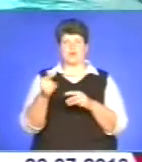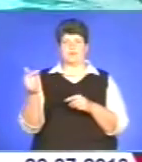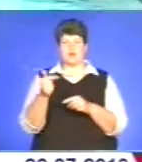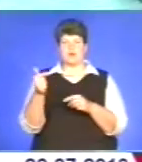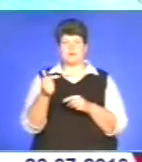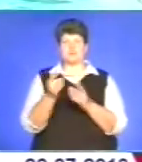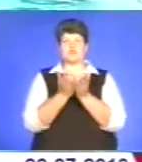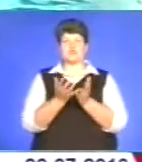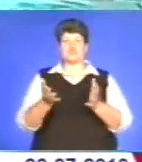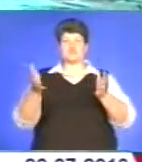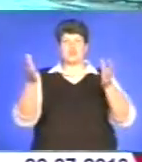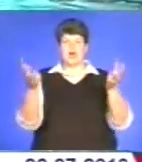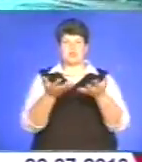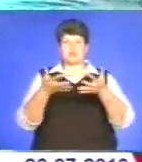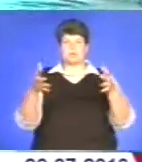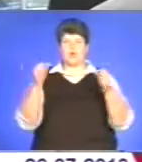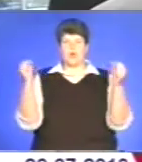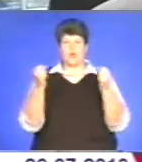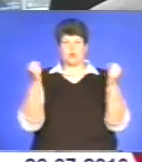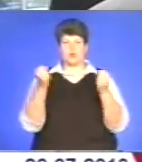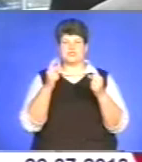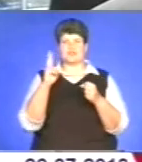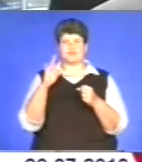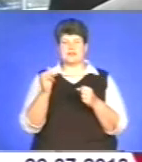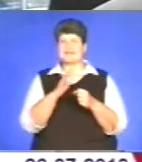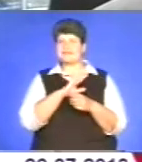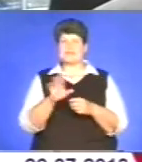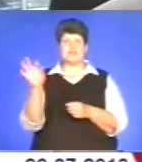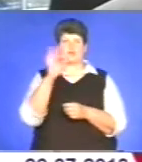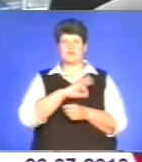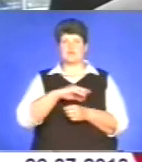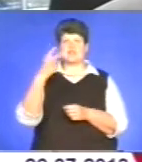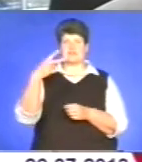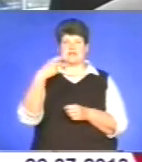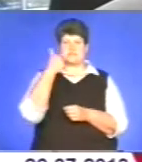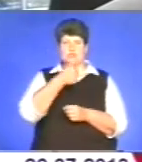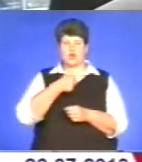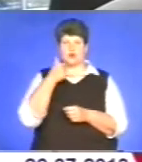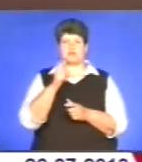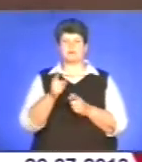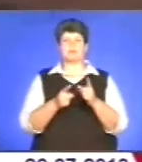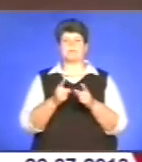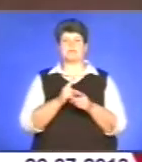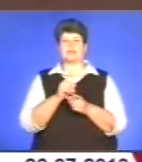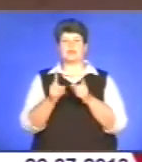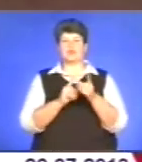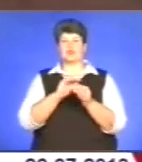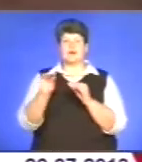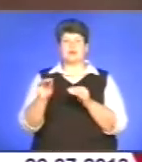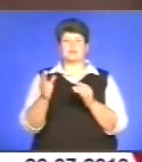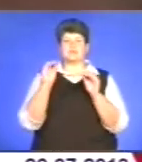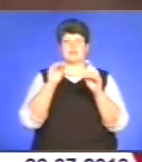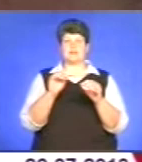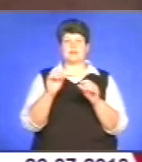Чаша, яка слугувала для охолодження кінотеатру, не використовувалася 20 років. Її демонтували, встановили камеру керування